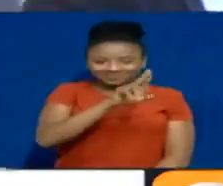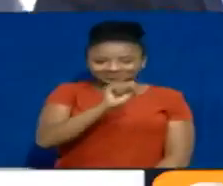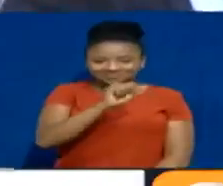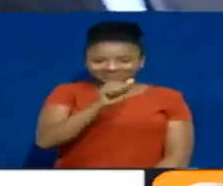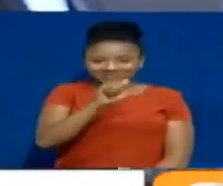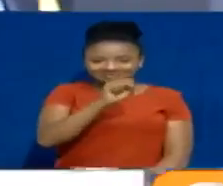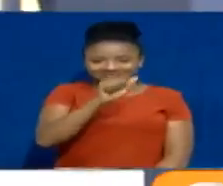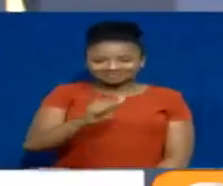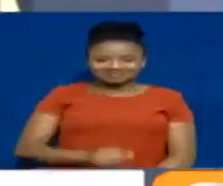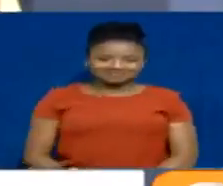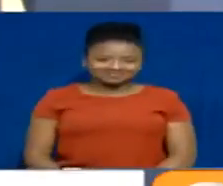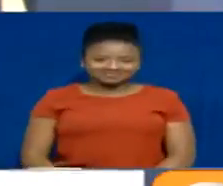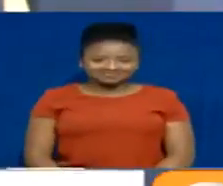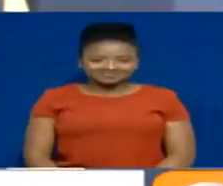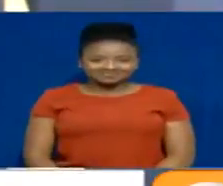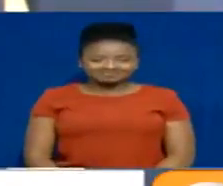thank you for that, thank you.